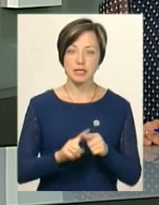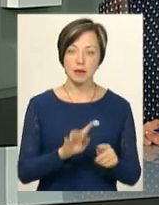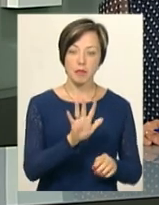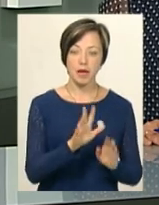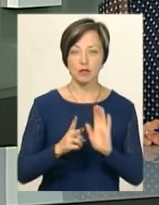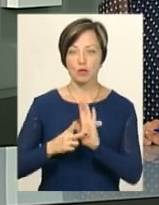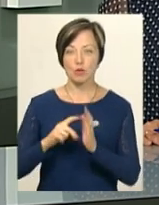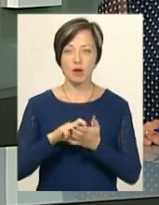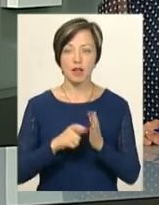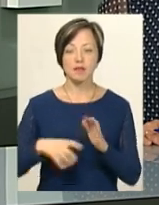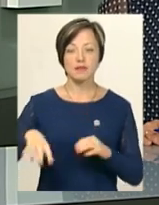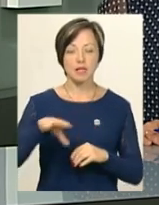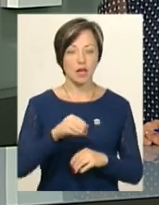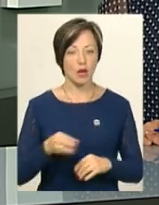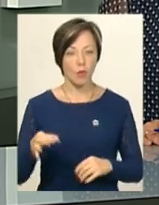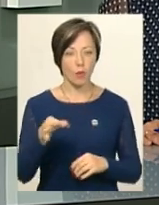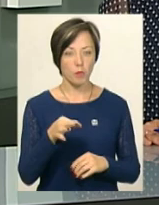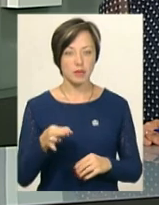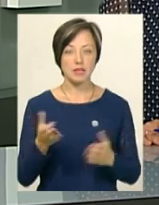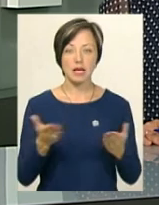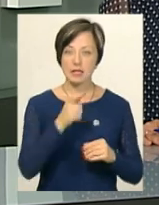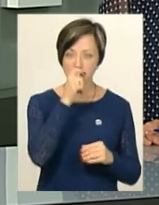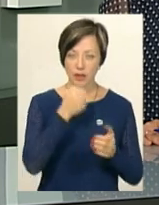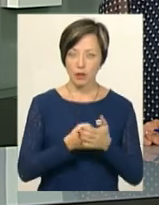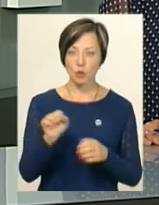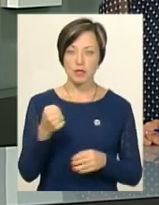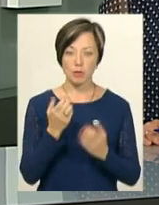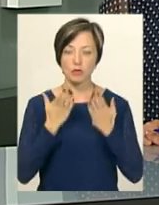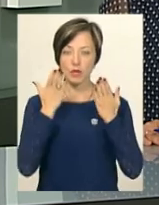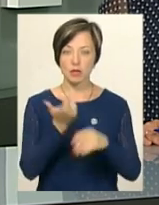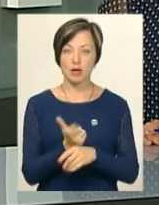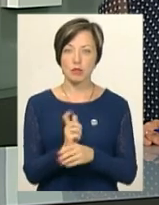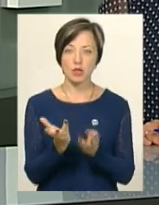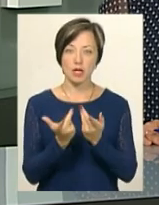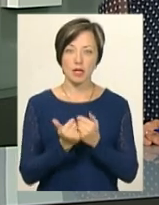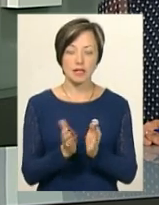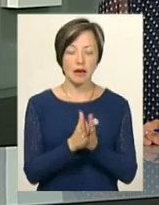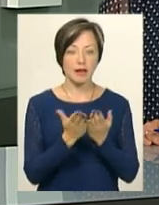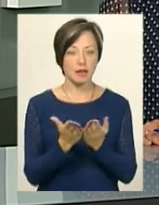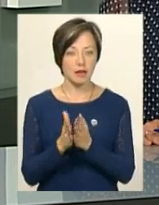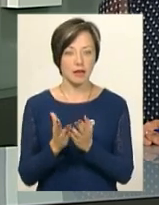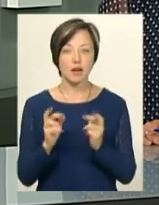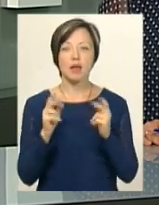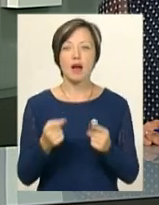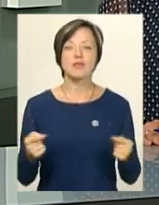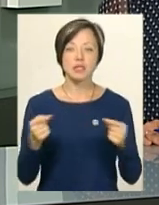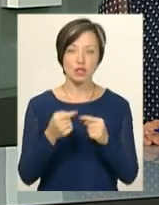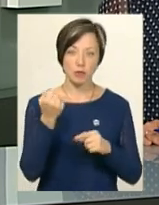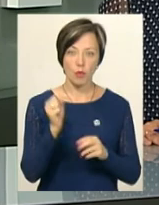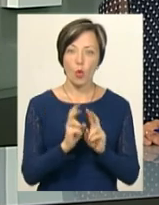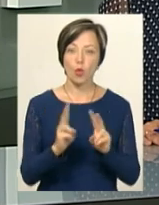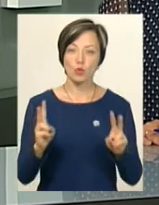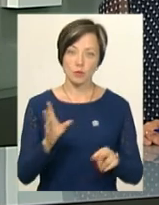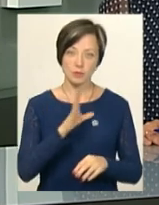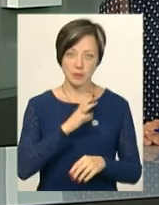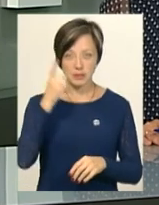5-7 класів з усієї області, які з квітня до серпня прочитали найбільшу кількість книг. Як визначали переможця і хто ним